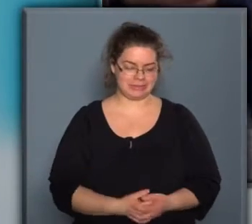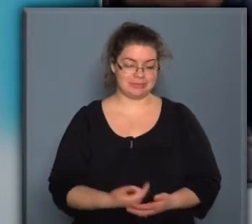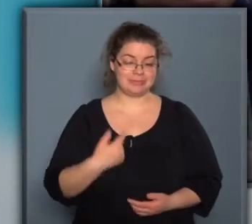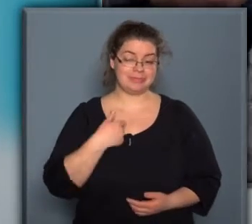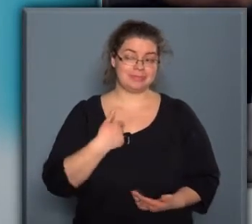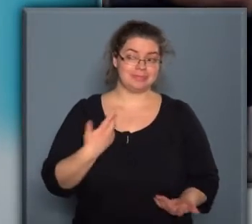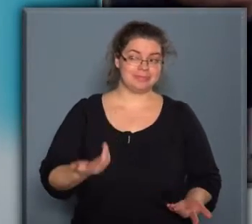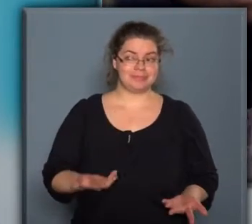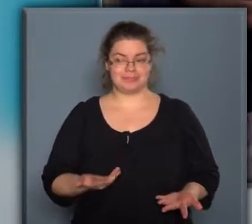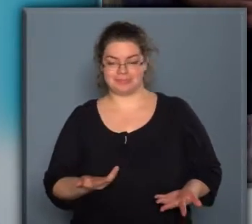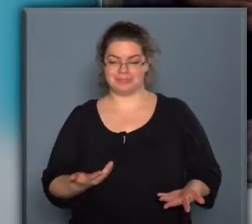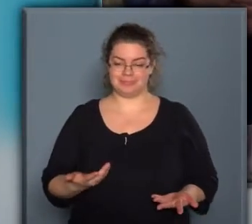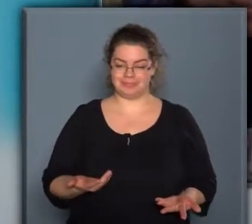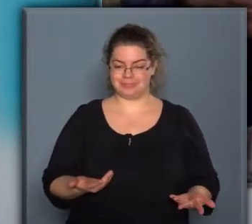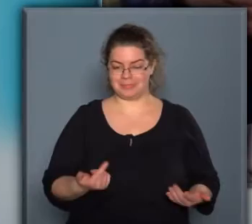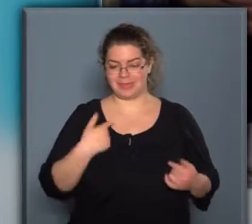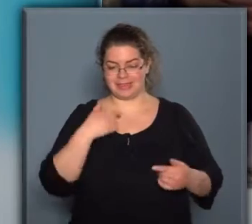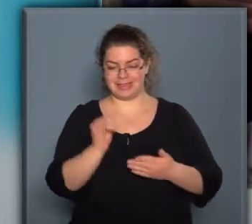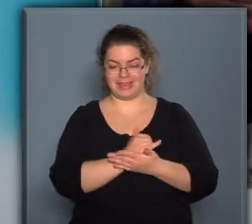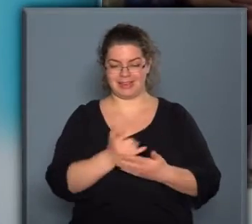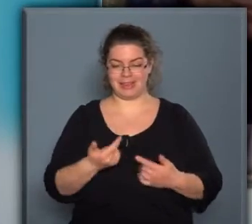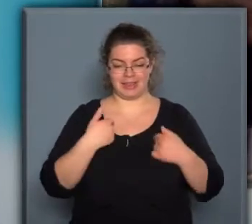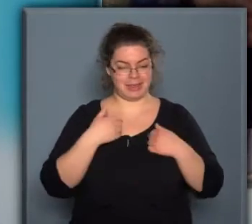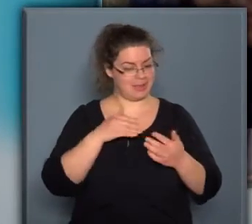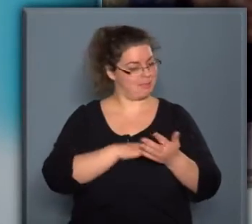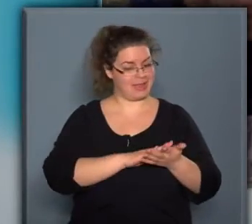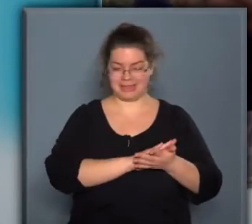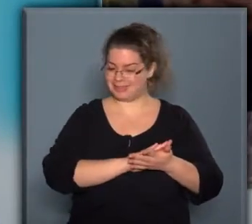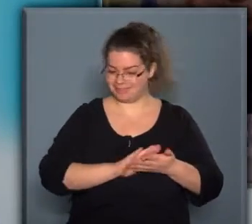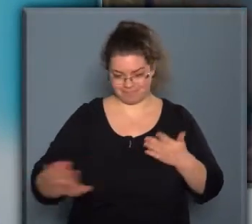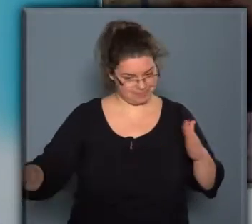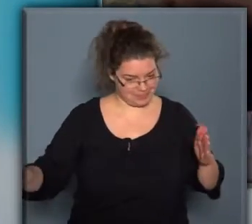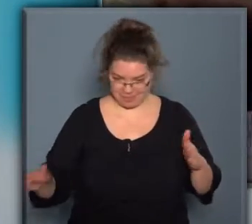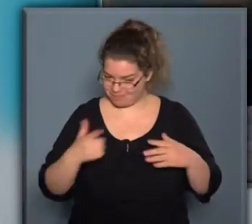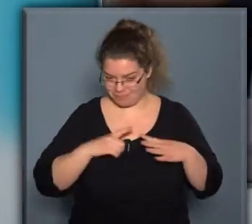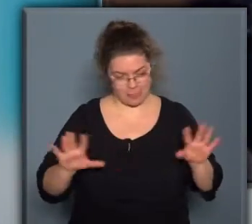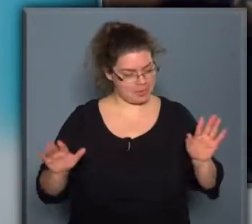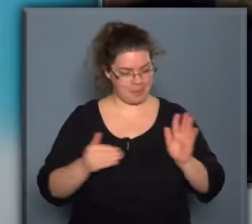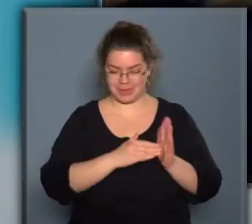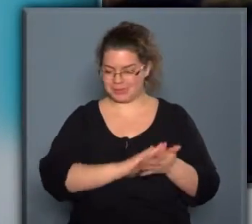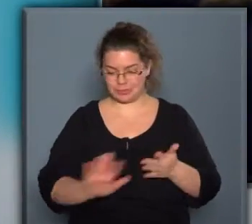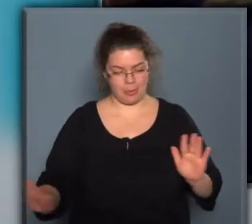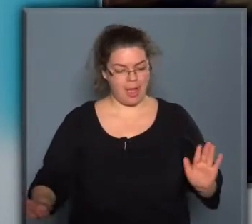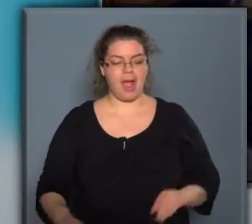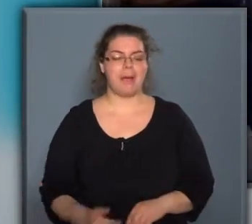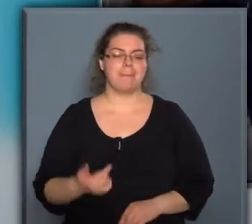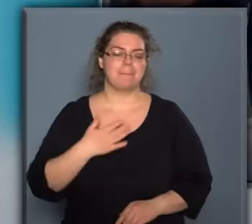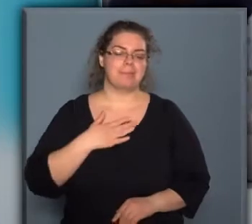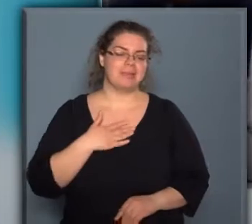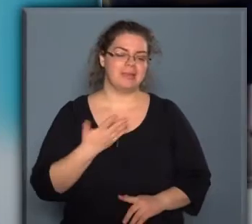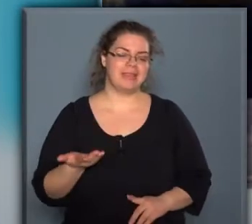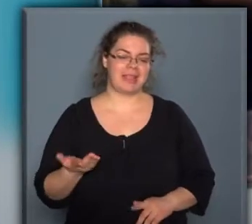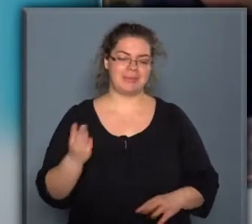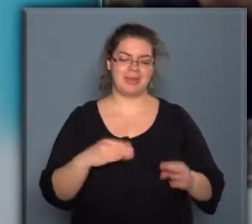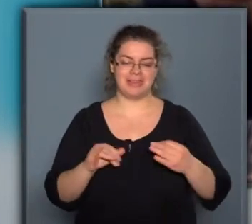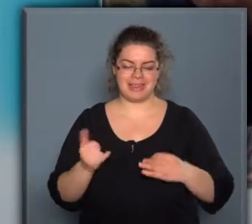Számunkra? Hát az az igazság, hogy én még nem voltam. Soha? Még soha. Tehát nekem